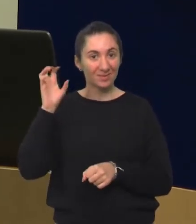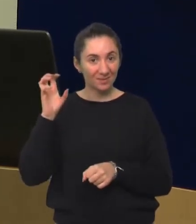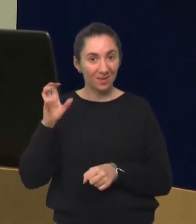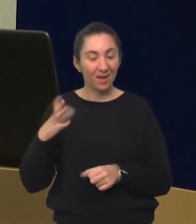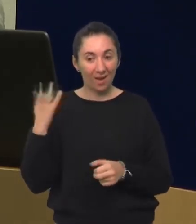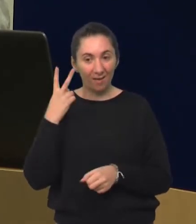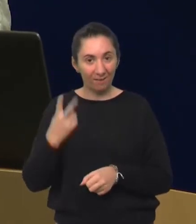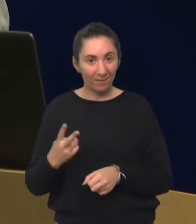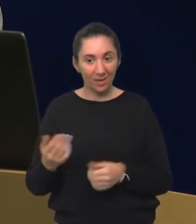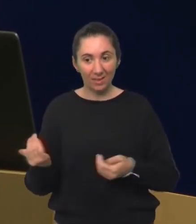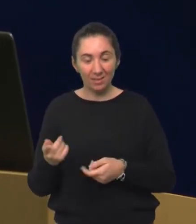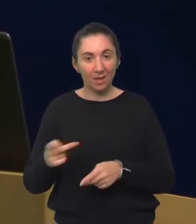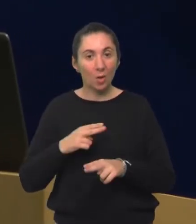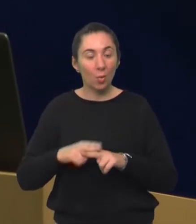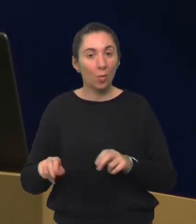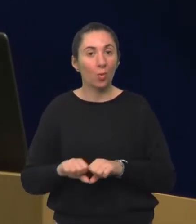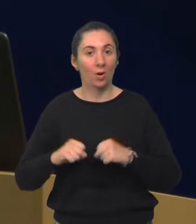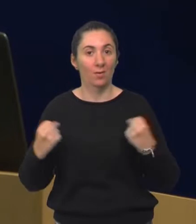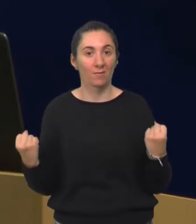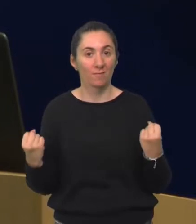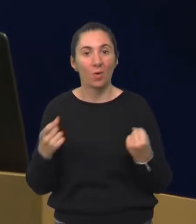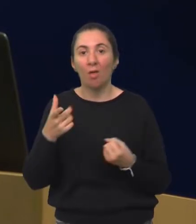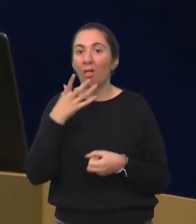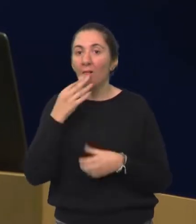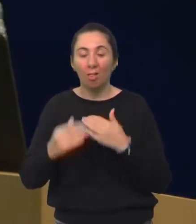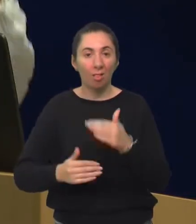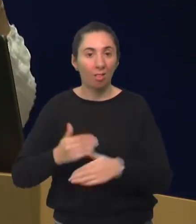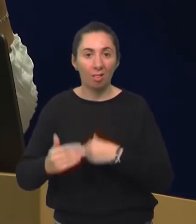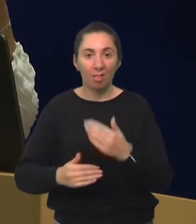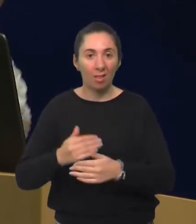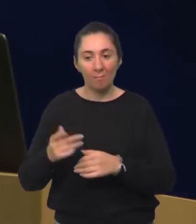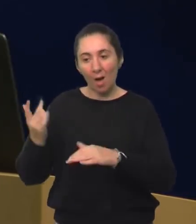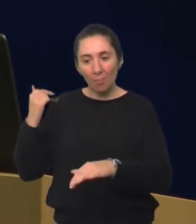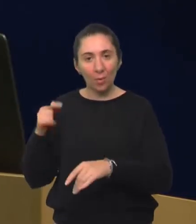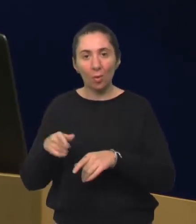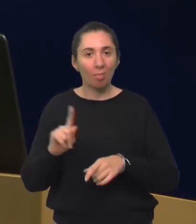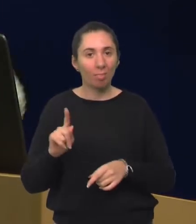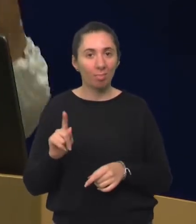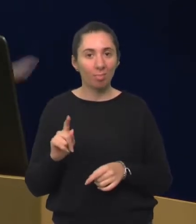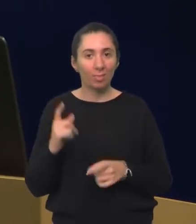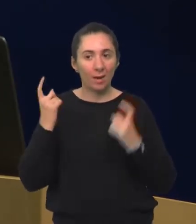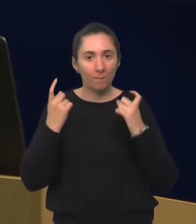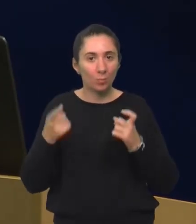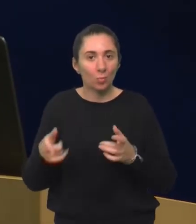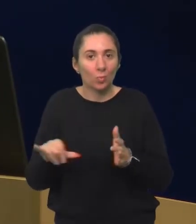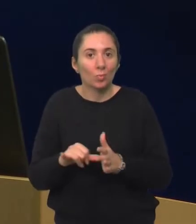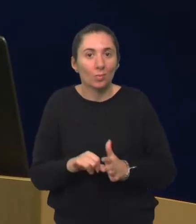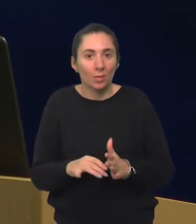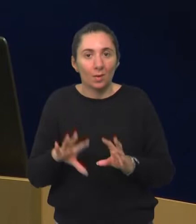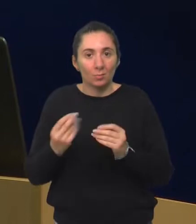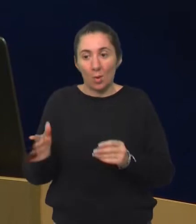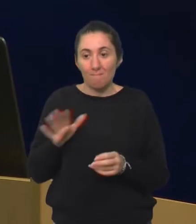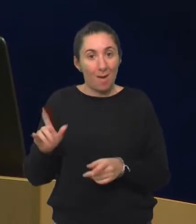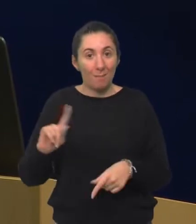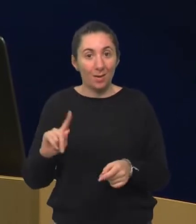da kad vidite djeto urednog razvoja, da to tako sve lijepo ide, vi u tome uopće ne razmišljate. To je nešto što se podrazumijeva, nešto o čemu